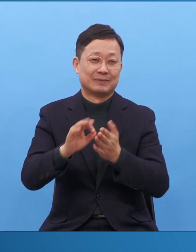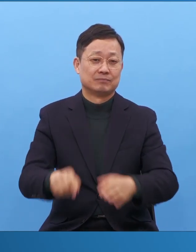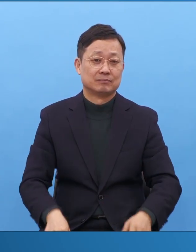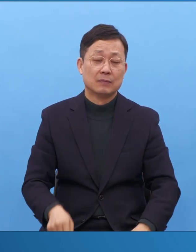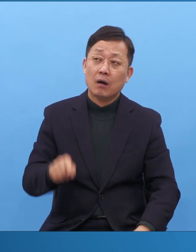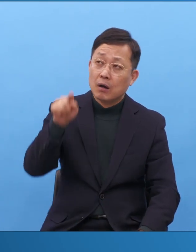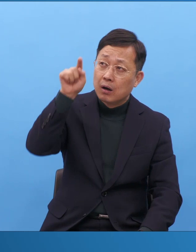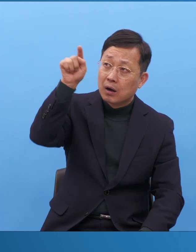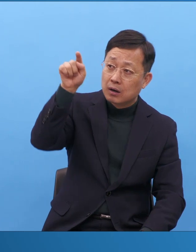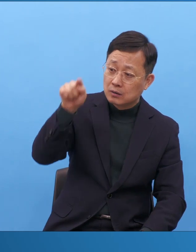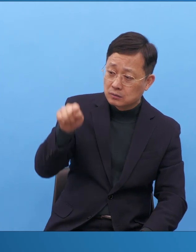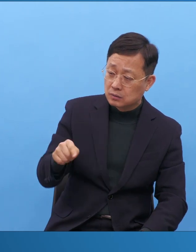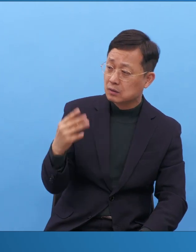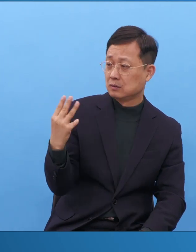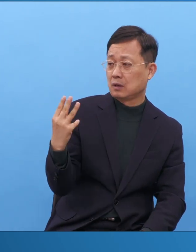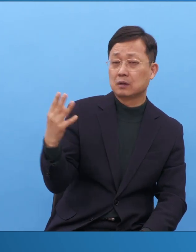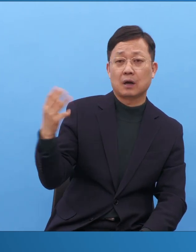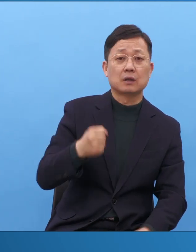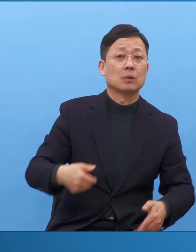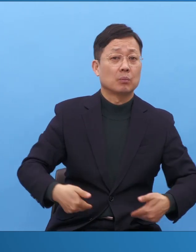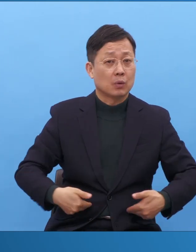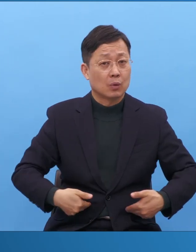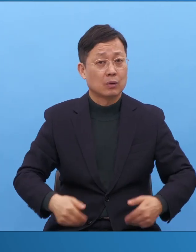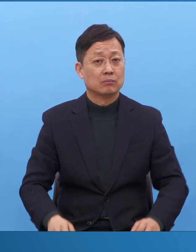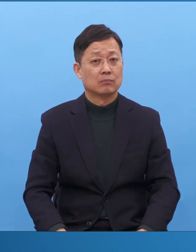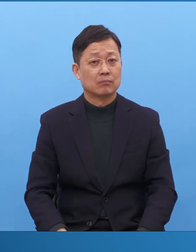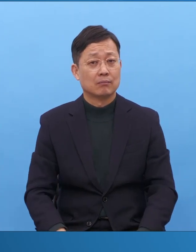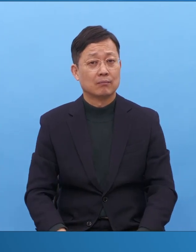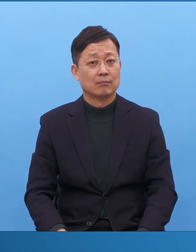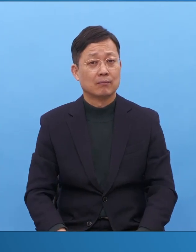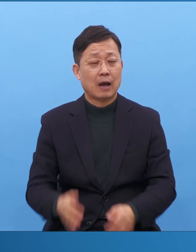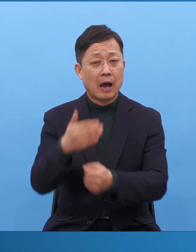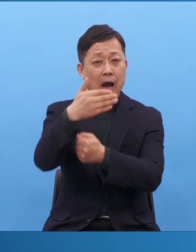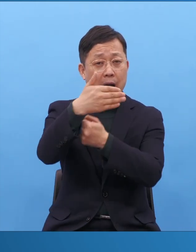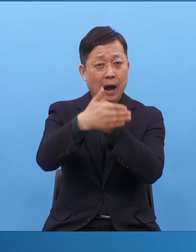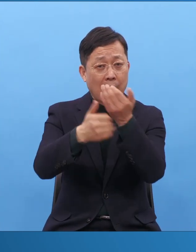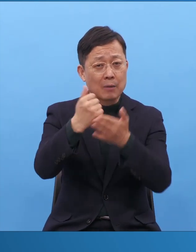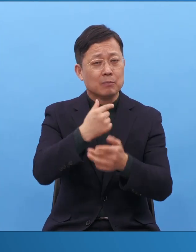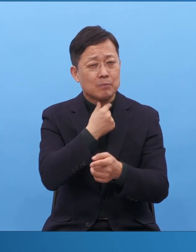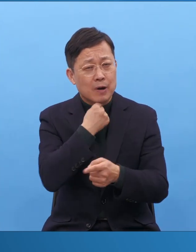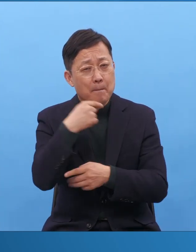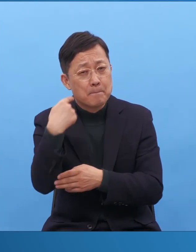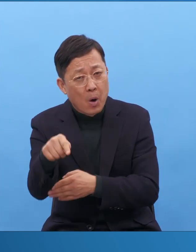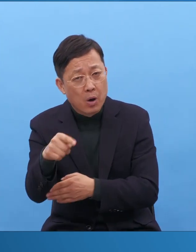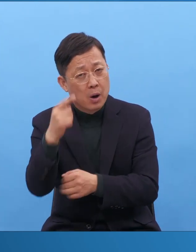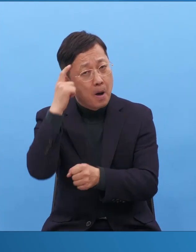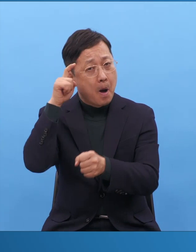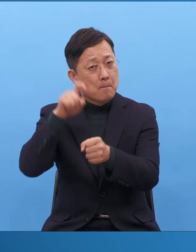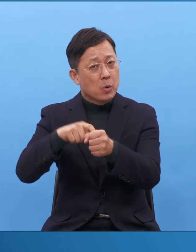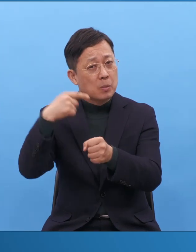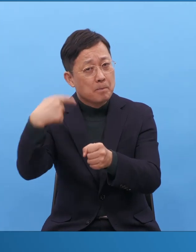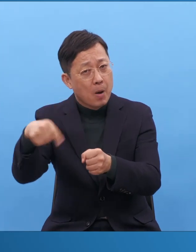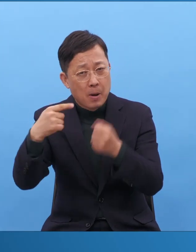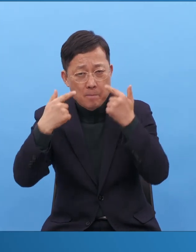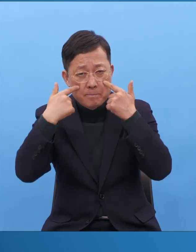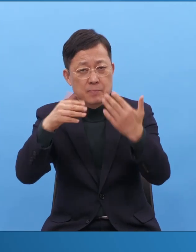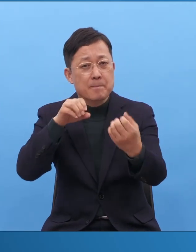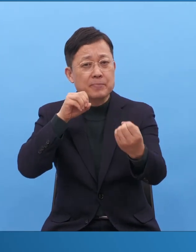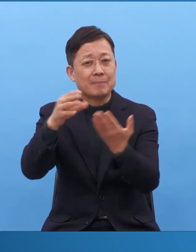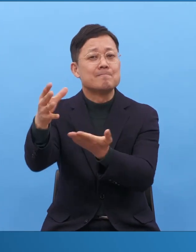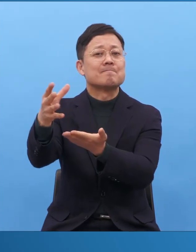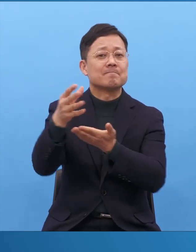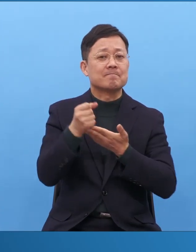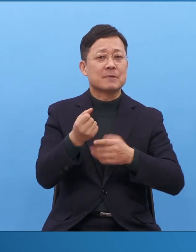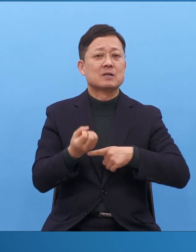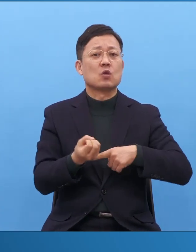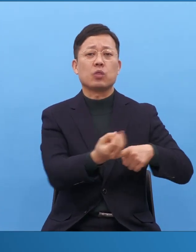이 세계를 갖고 있어야 돼요. 뭔가 하나님의 뜻이 확실하고 내 인생에 답이 되고 또 답을 줄 수 있고 이런